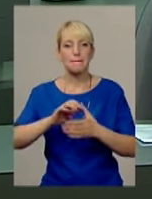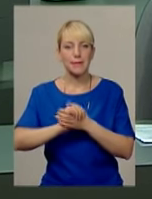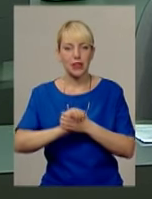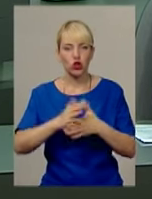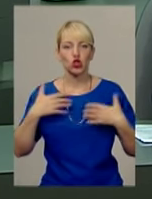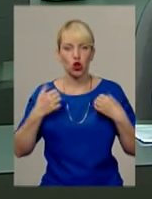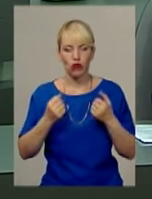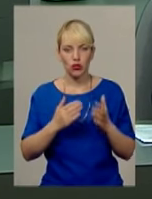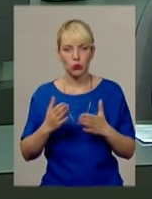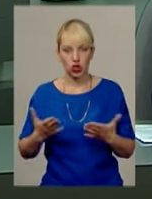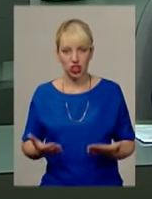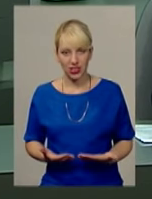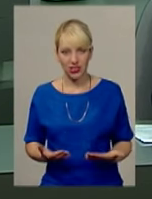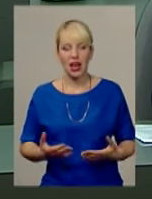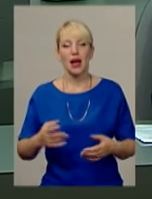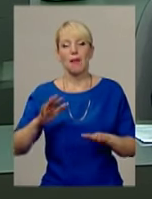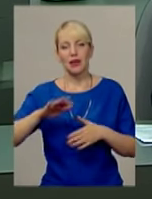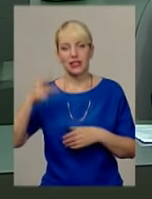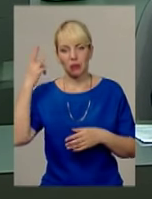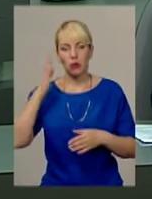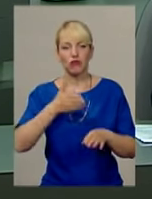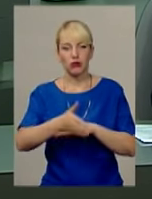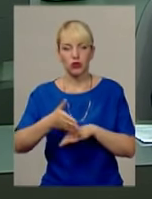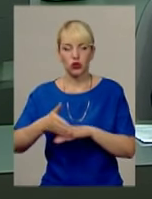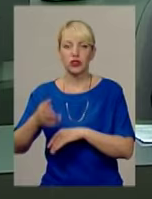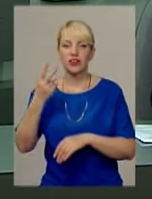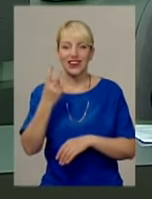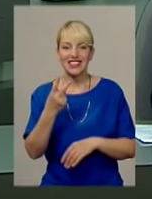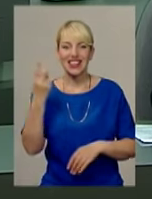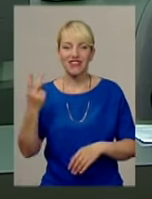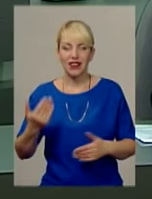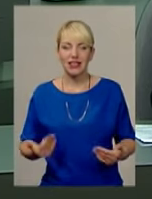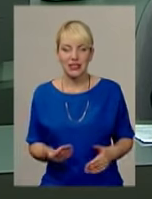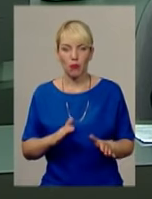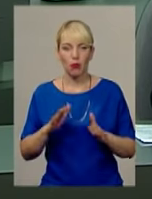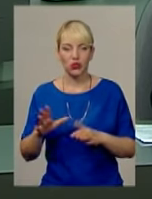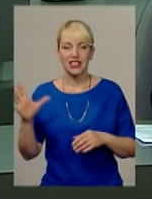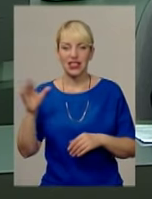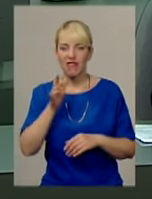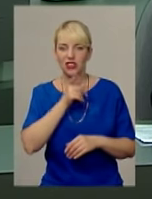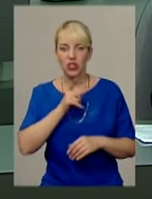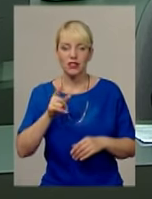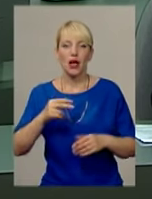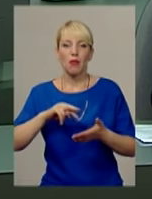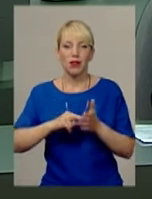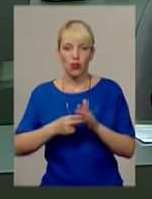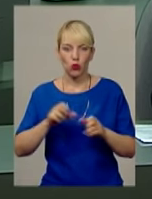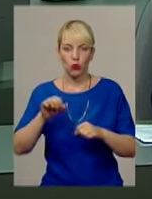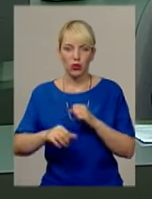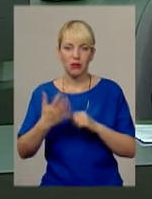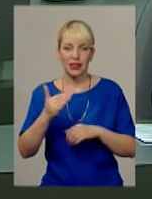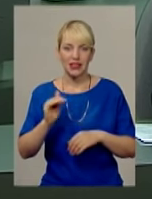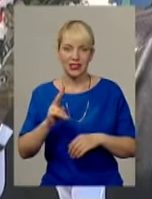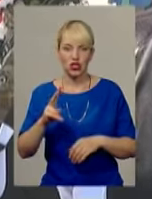Хмельницького спортсмен відвідає ще 22 населених пункти і за весь час планує подолати понад 5 тисяч кілометрів.